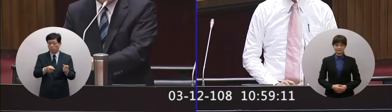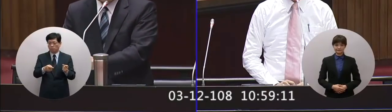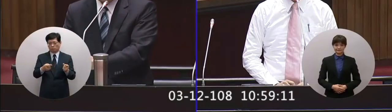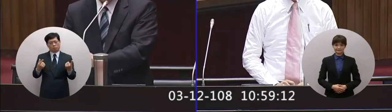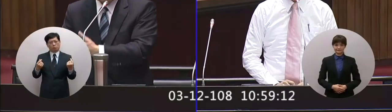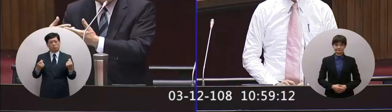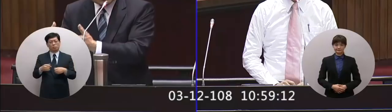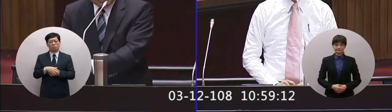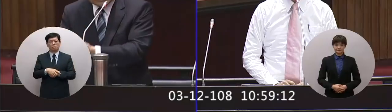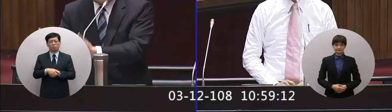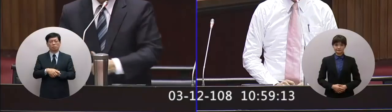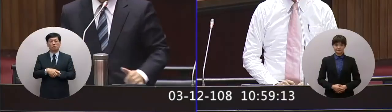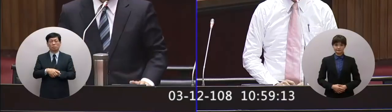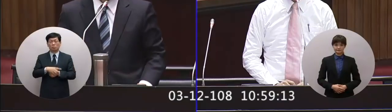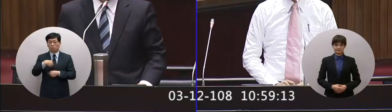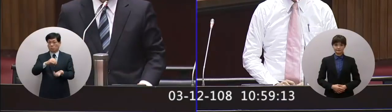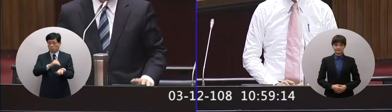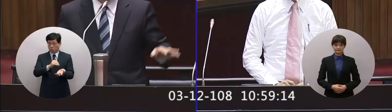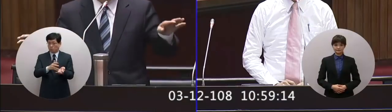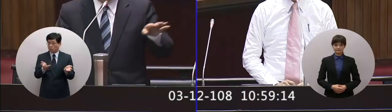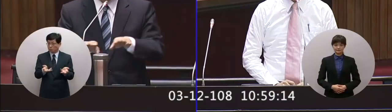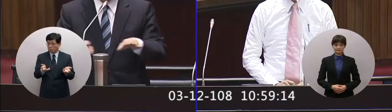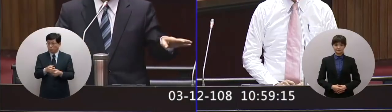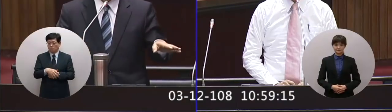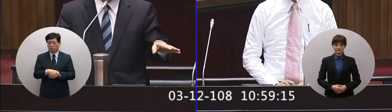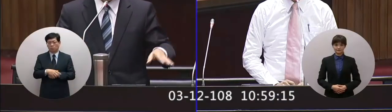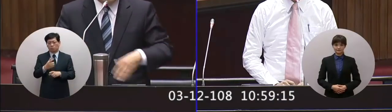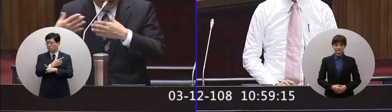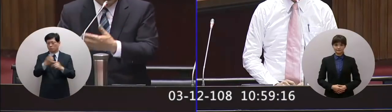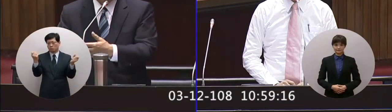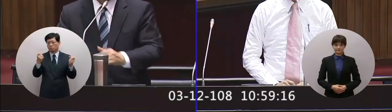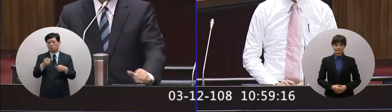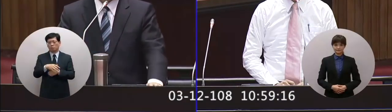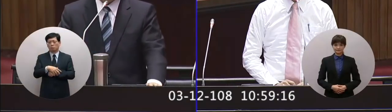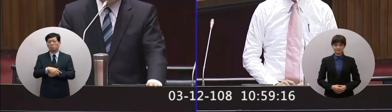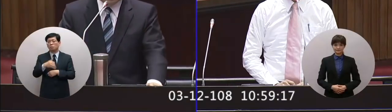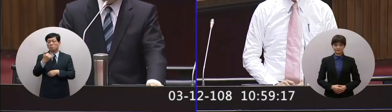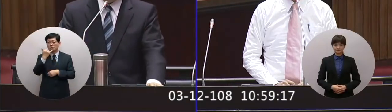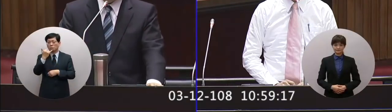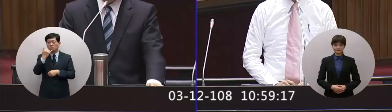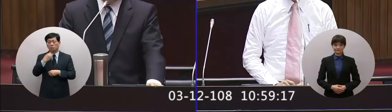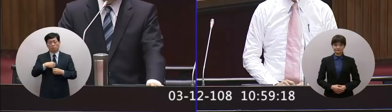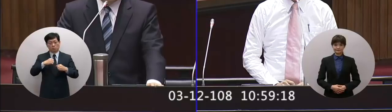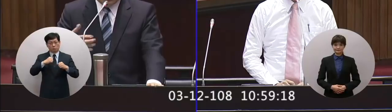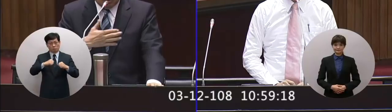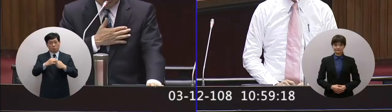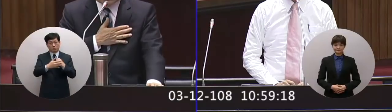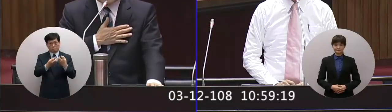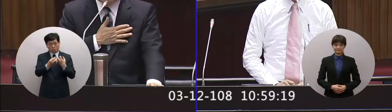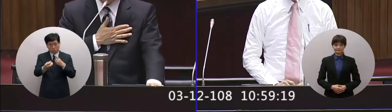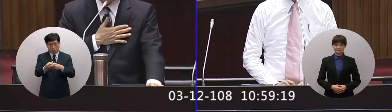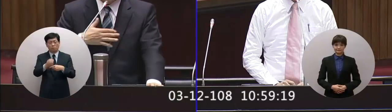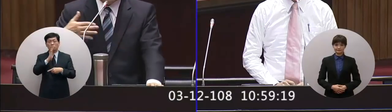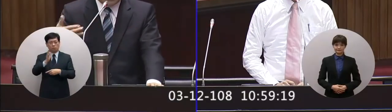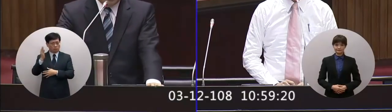些醫院就診就醫既公平也部分健保負擔由